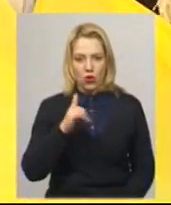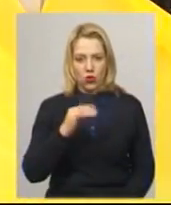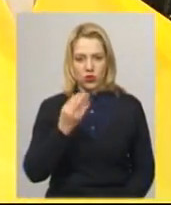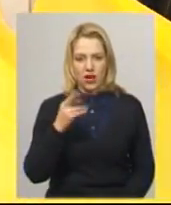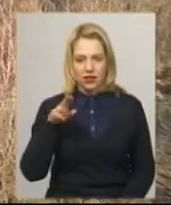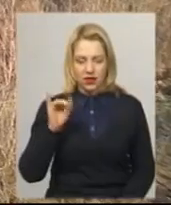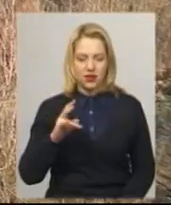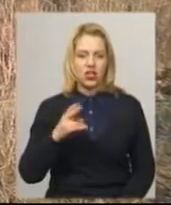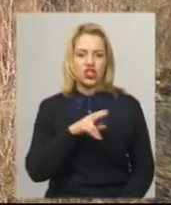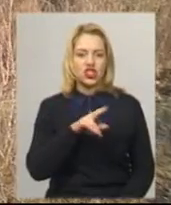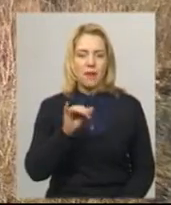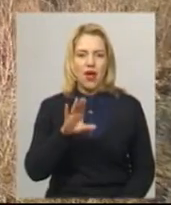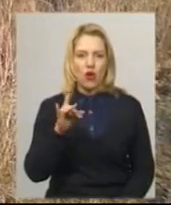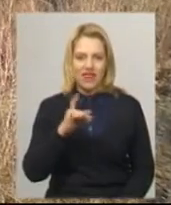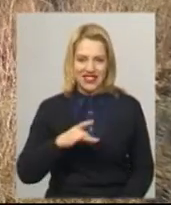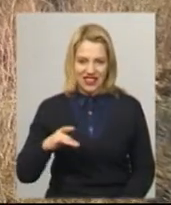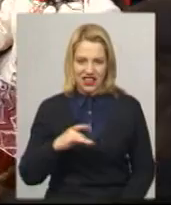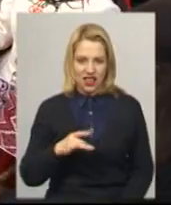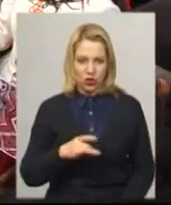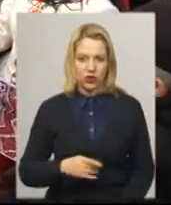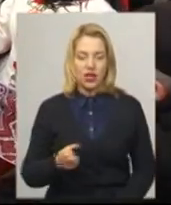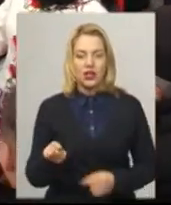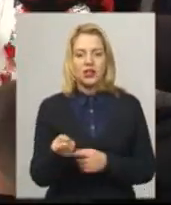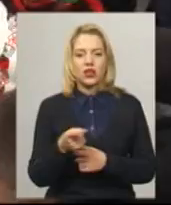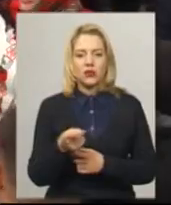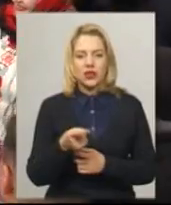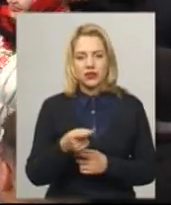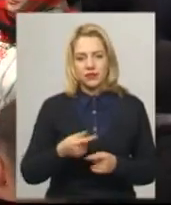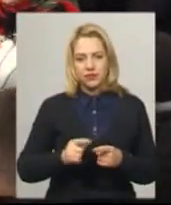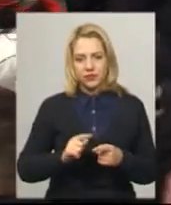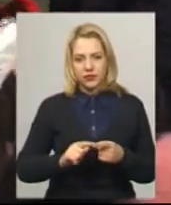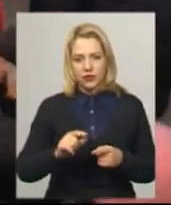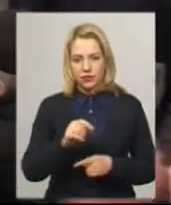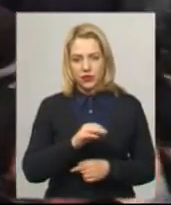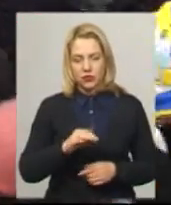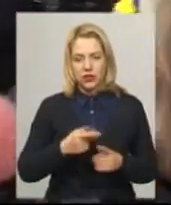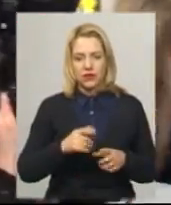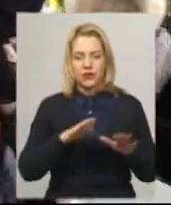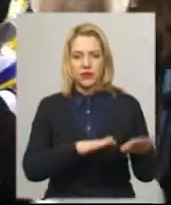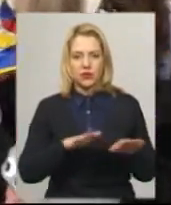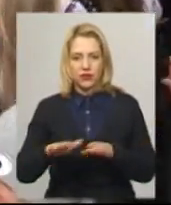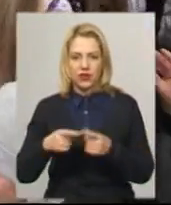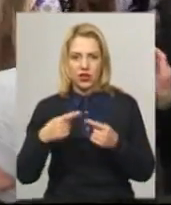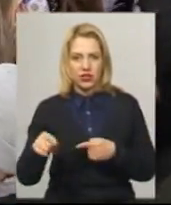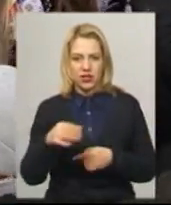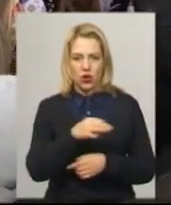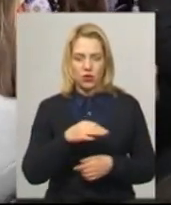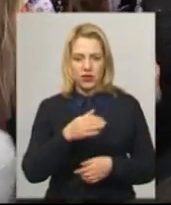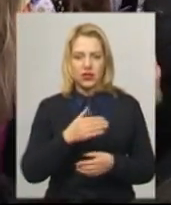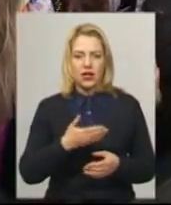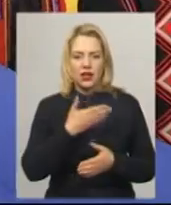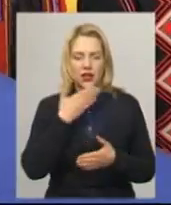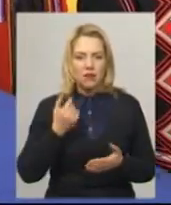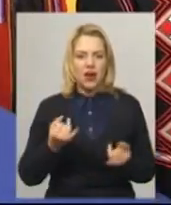річкою Збруч з одноіменним салищем на Тернопільщині. Населені пункти з однією назвою територіально знаходяться в різних областях і немає історично